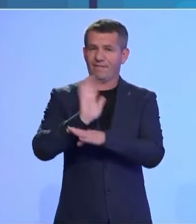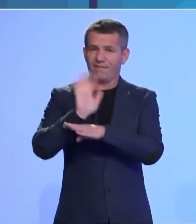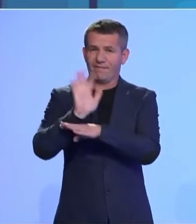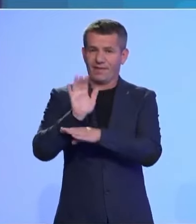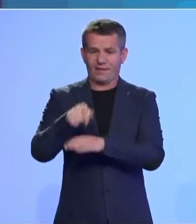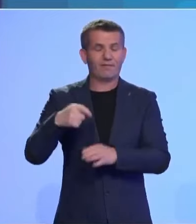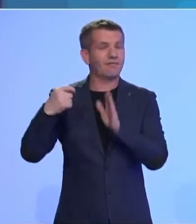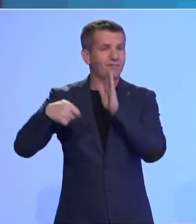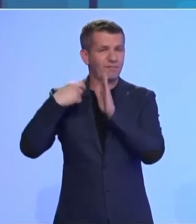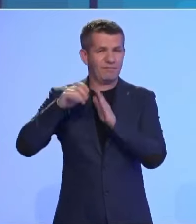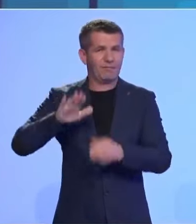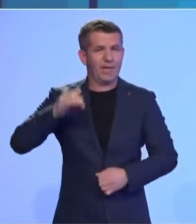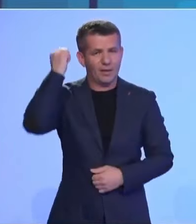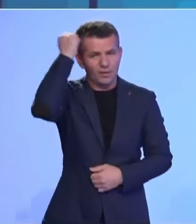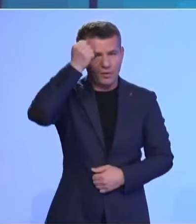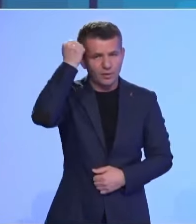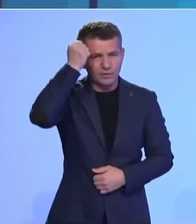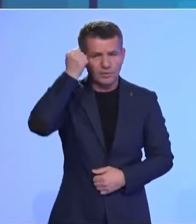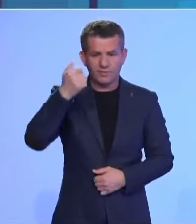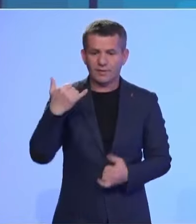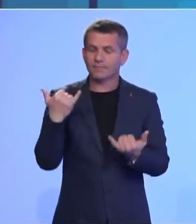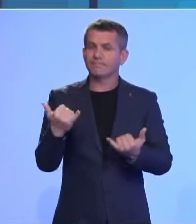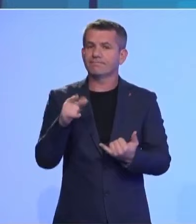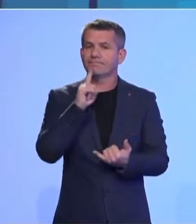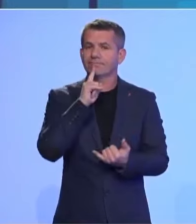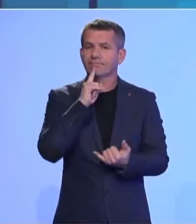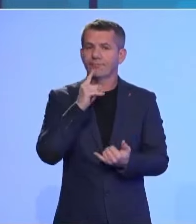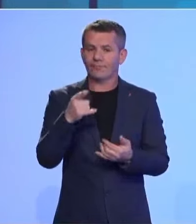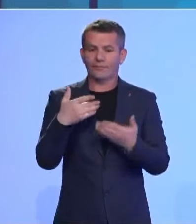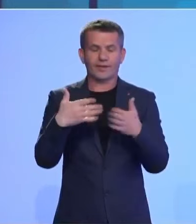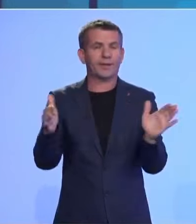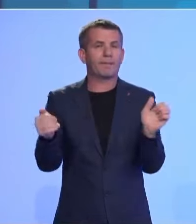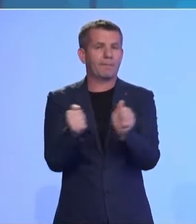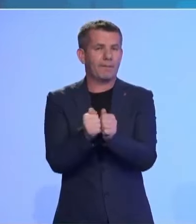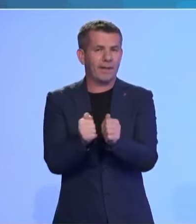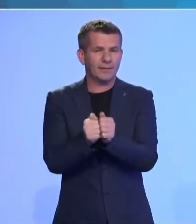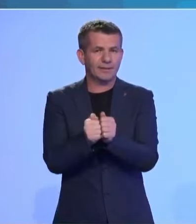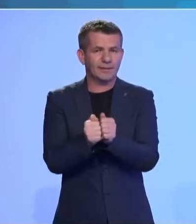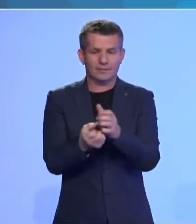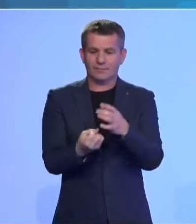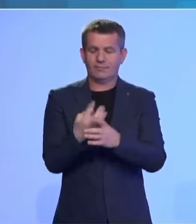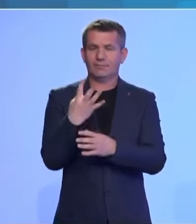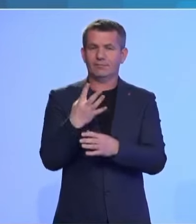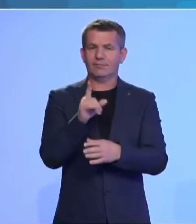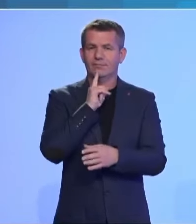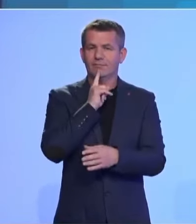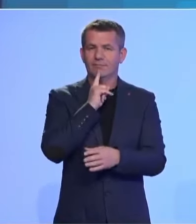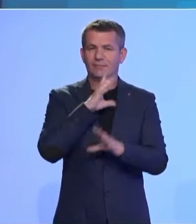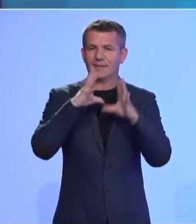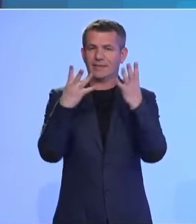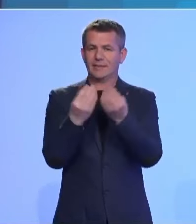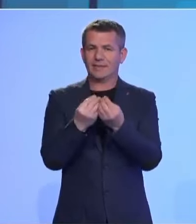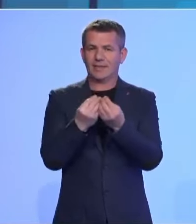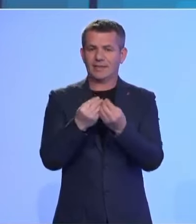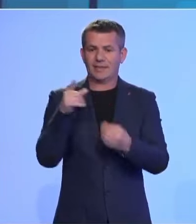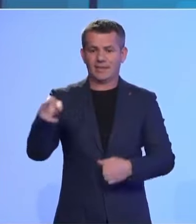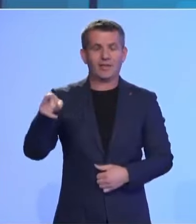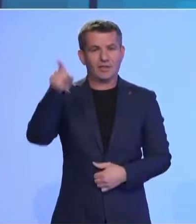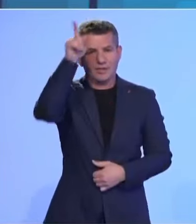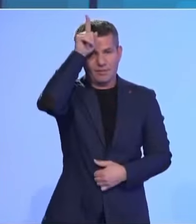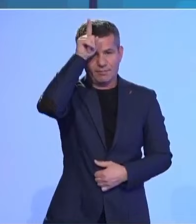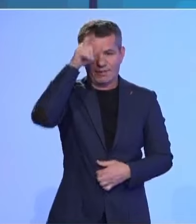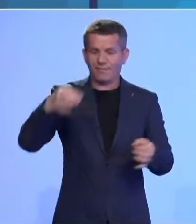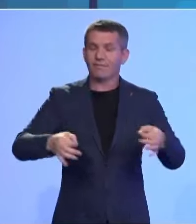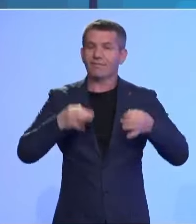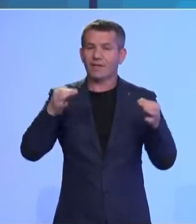komptare kinematografis kanë hapur pavionin e përbashkët i cili zhvillohet gjatë Belinalës në Belin në festivalin në